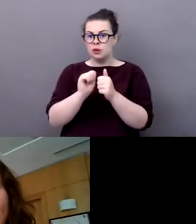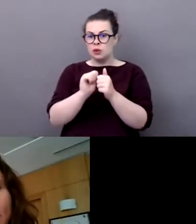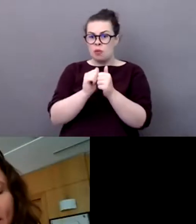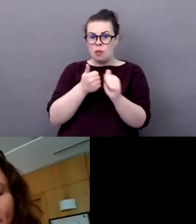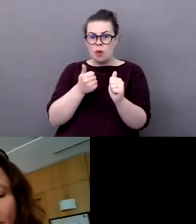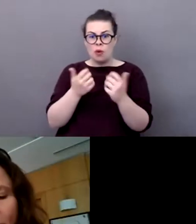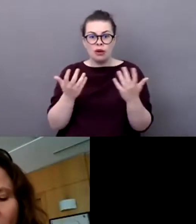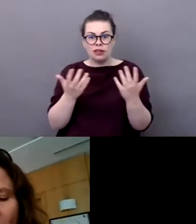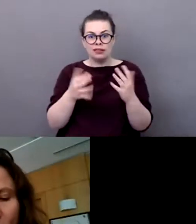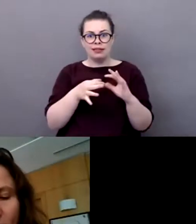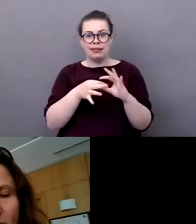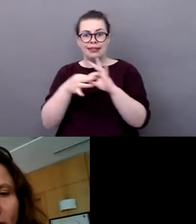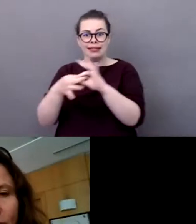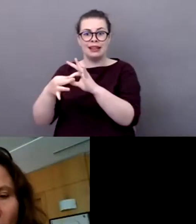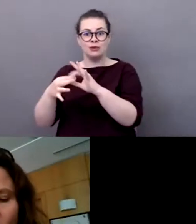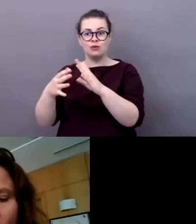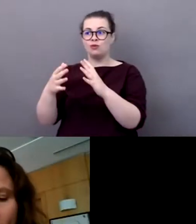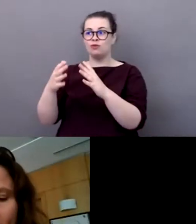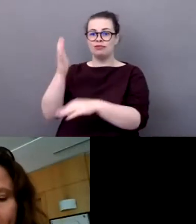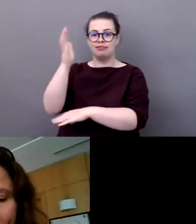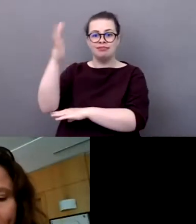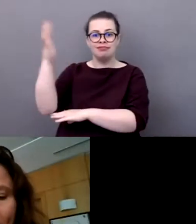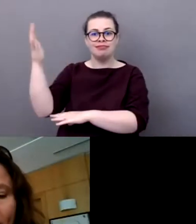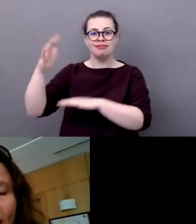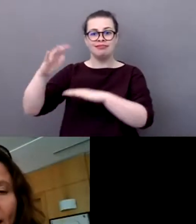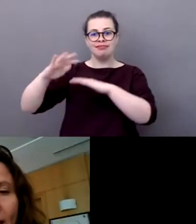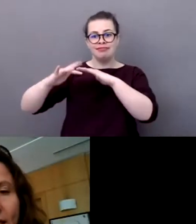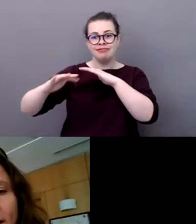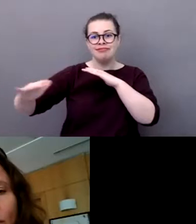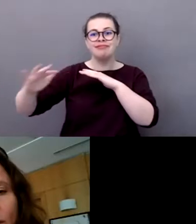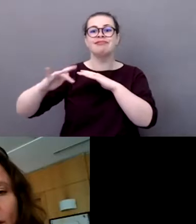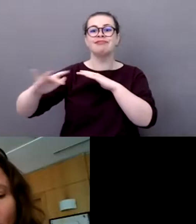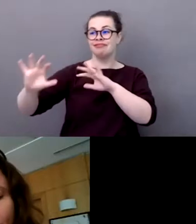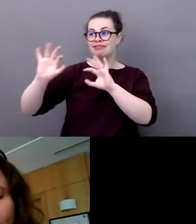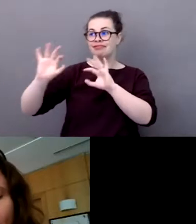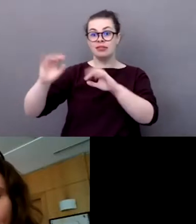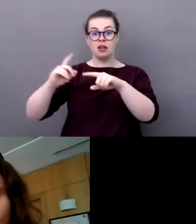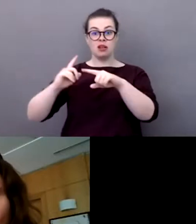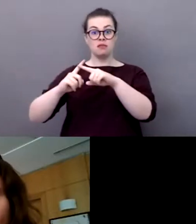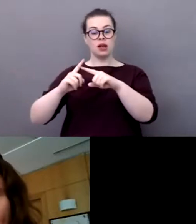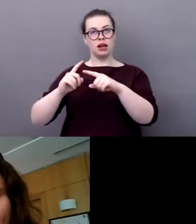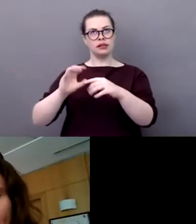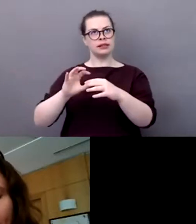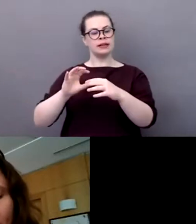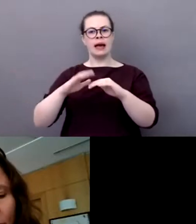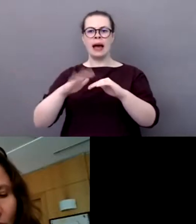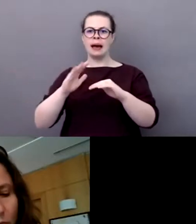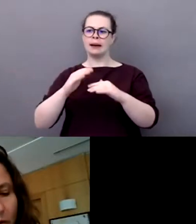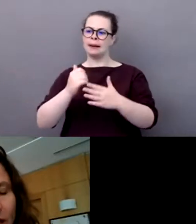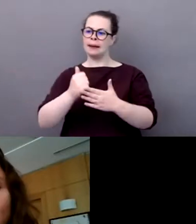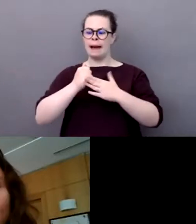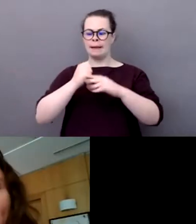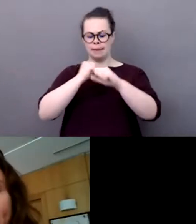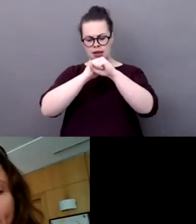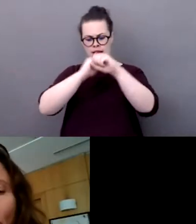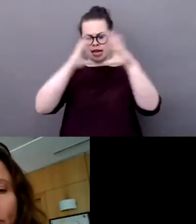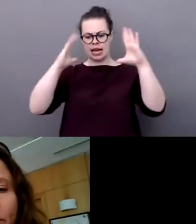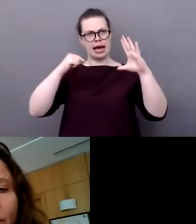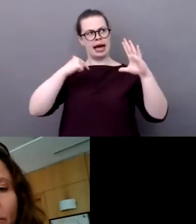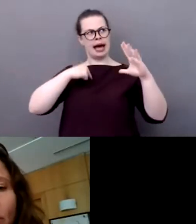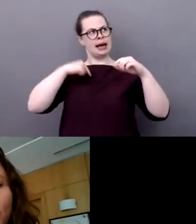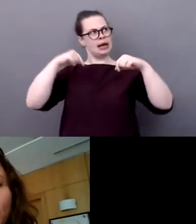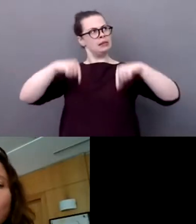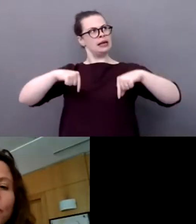responsabilité individuelle et collective dans la société. Et c'est aussi un levier pour transformer l'impact environnemental de nos pratiques